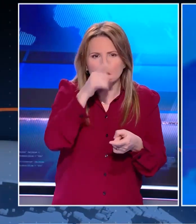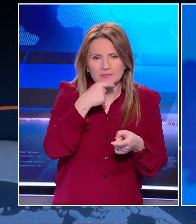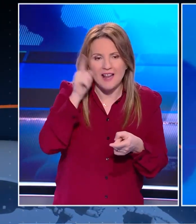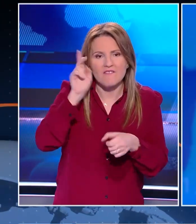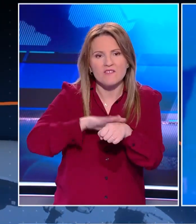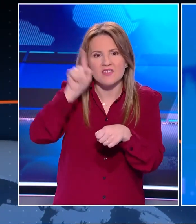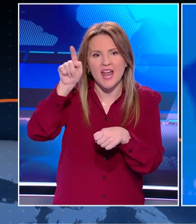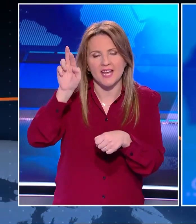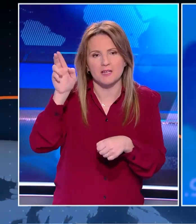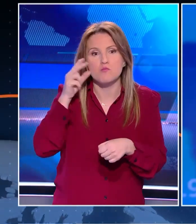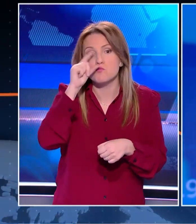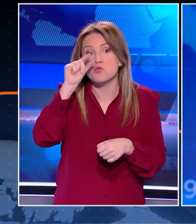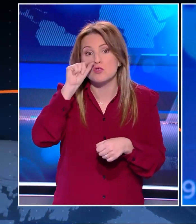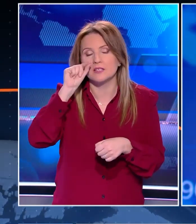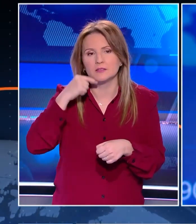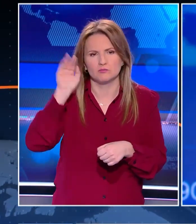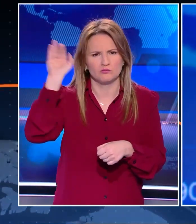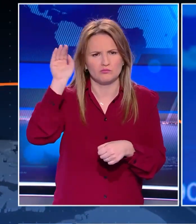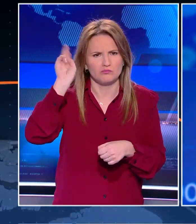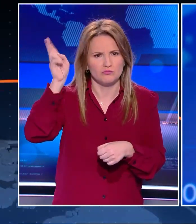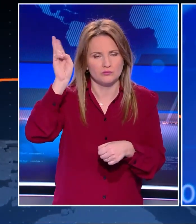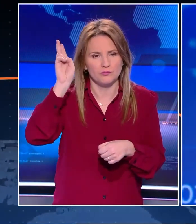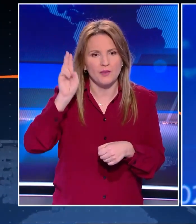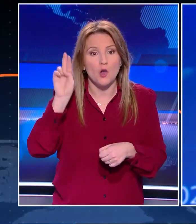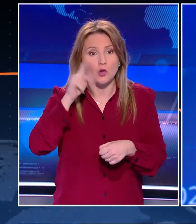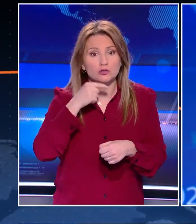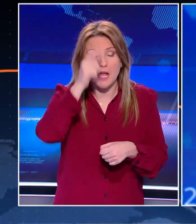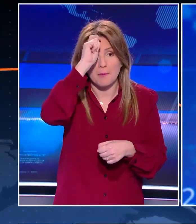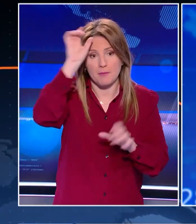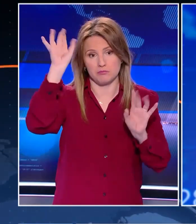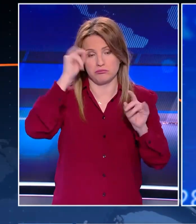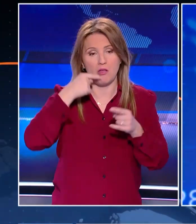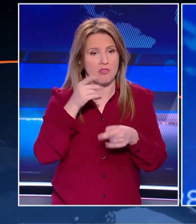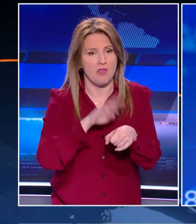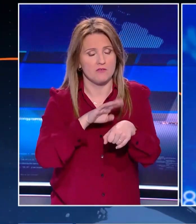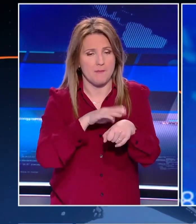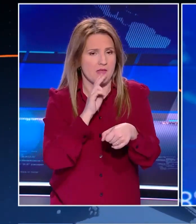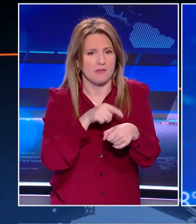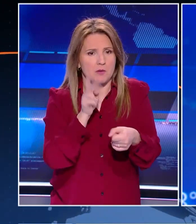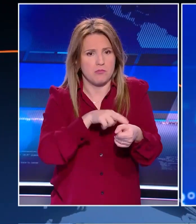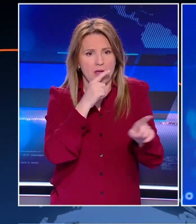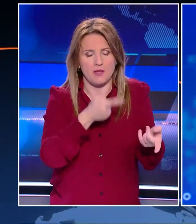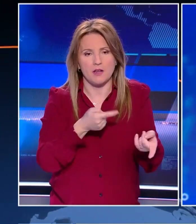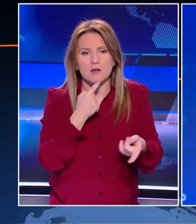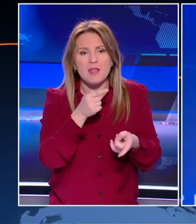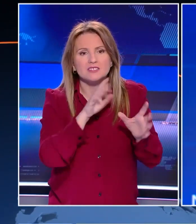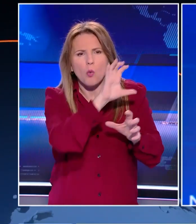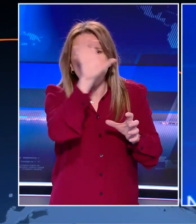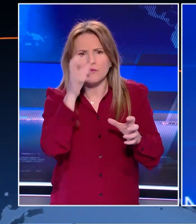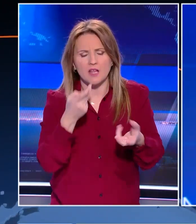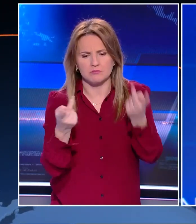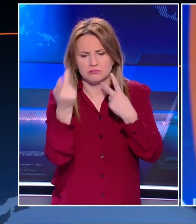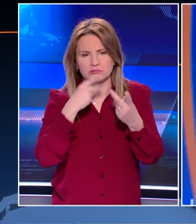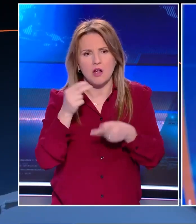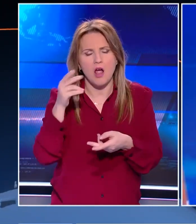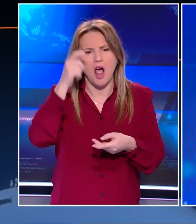ζητώντας από τη Μόσχα να λογοδοτήσει. Το κρεμιλίνον από την πλευρά του απορρίπτει τις κατηγορίες και χαρακτηρίζει τις αντιδράσεις της Δύσης απολύτως απαράδεκτες